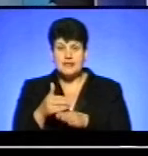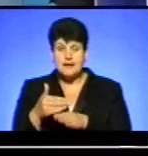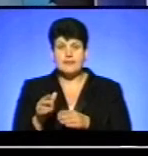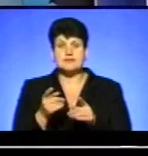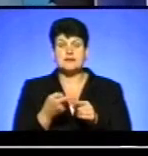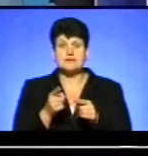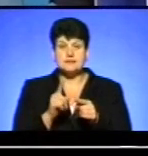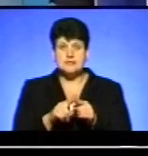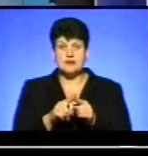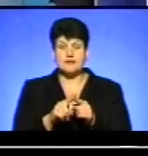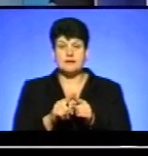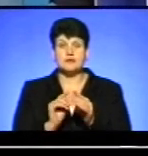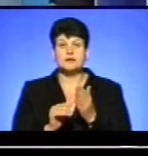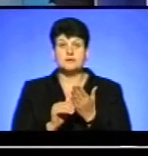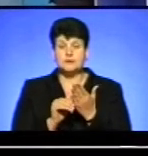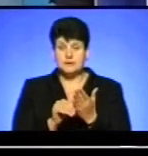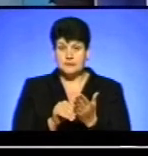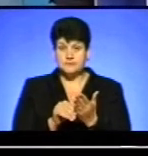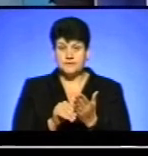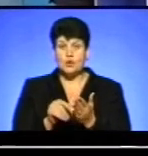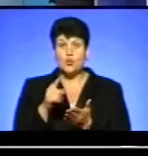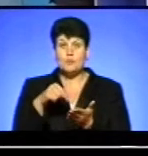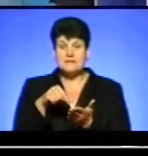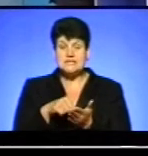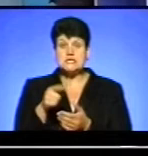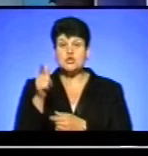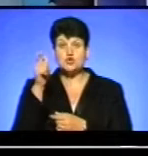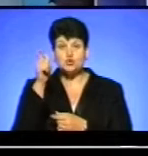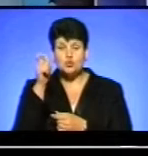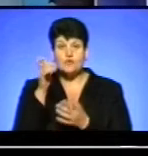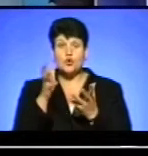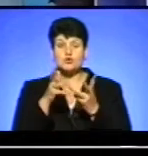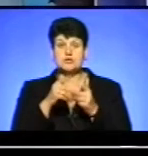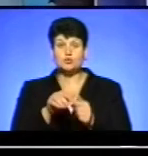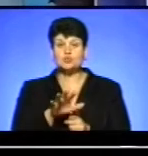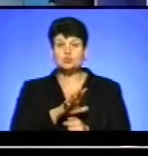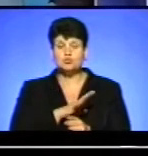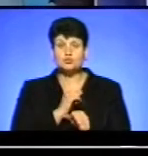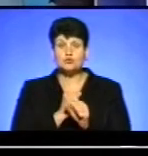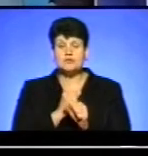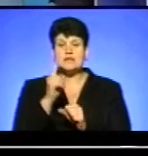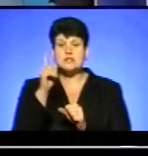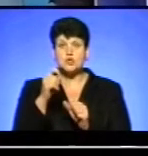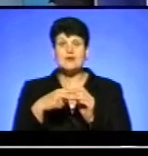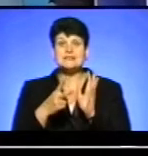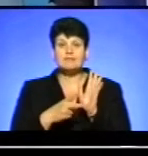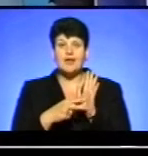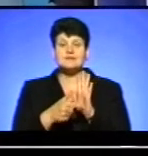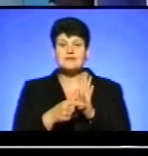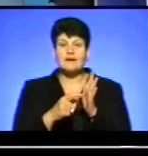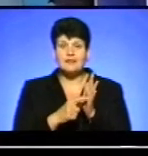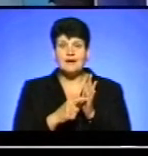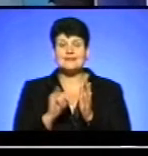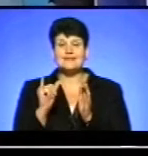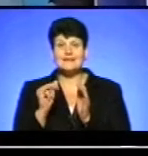субвенція, то хочу сказати, що у місті Чорткові розрахунок здійснено на 117 класів та